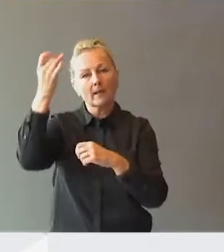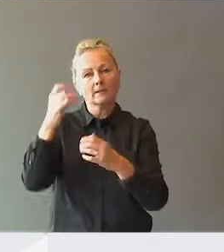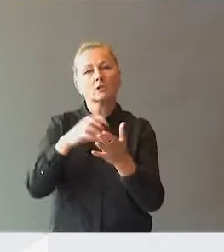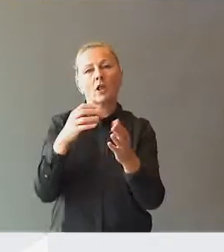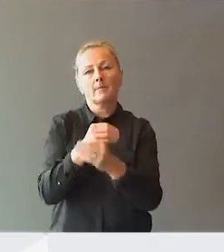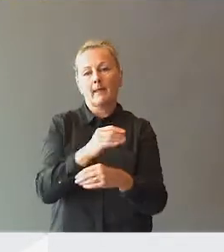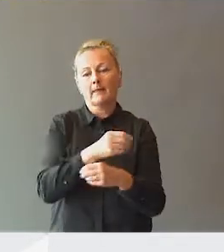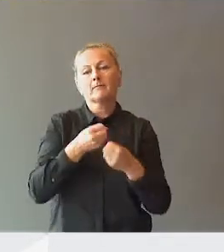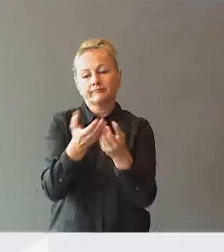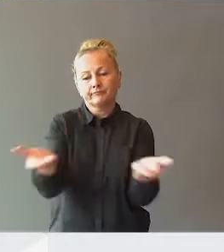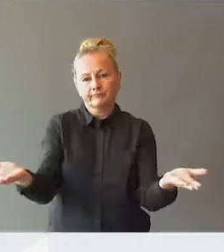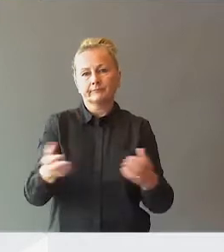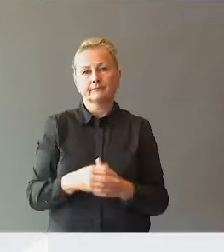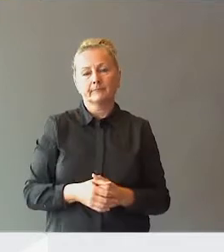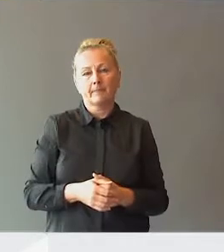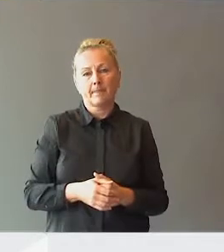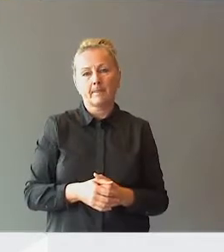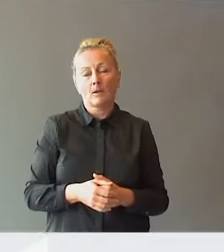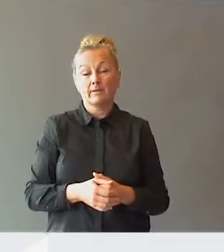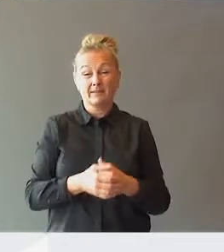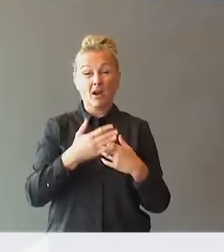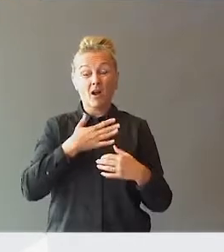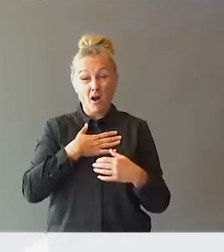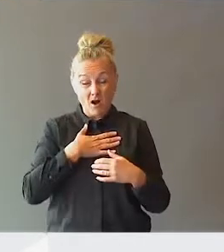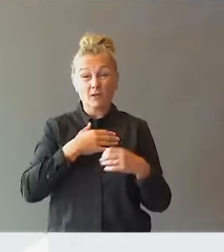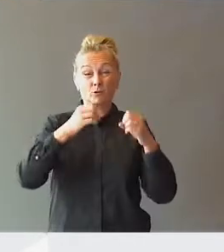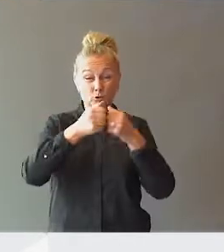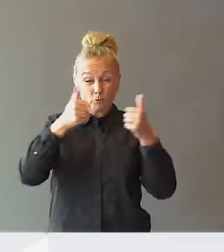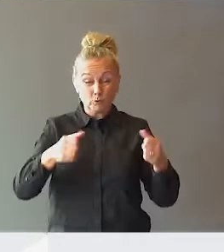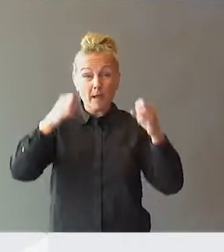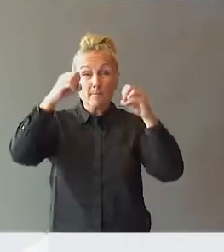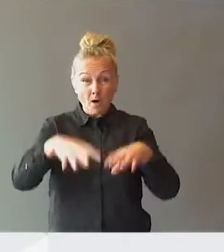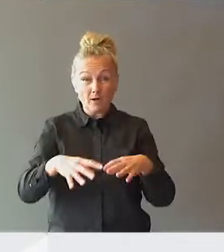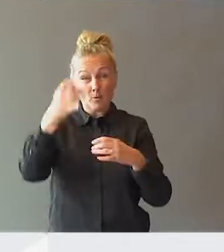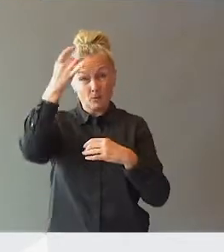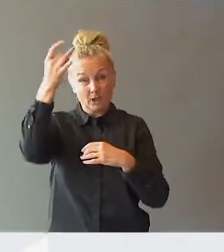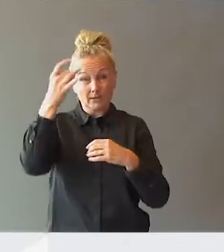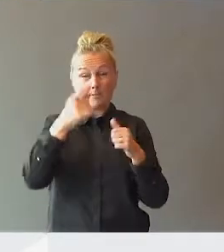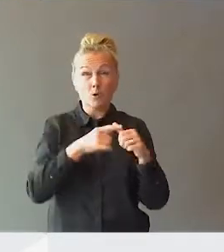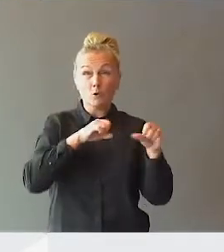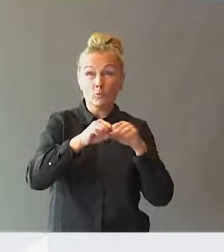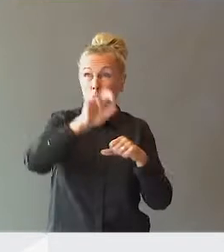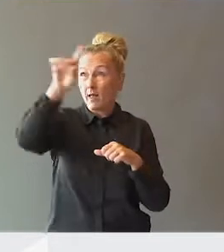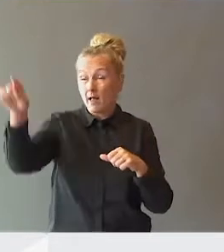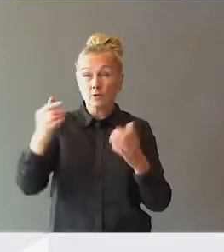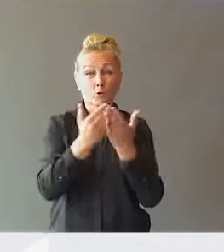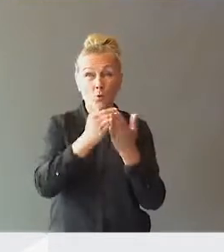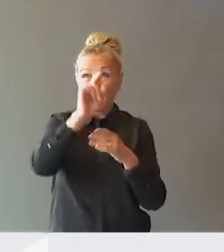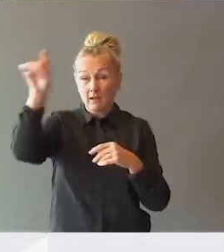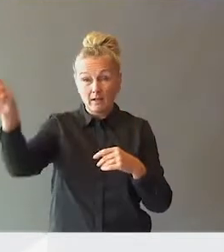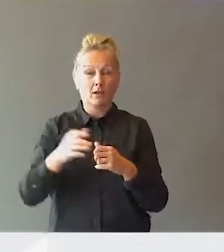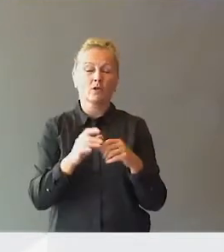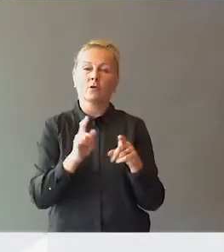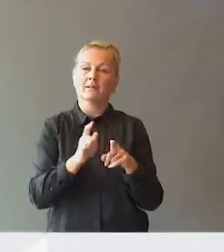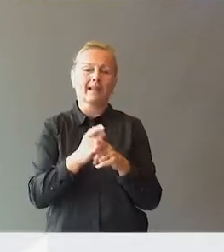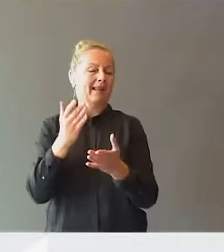Statped har. Og så lenge vi har så store mangler på kompetanse, både ute i kommunene og ikke minst på den enkelte skole, så er